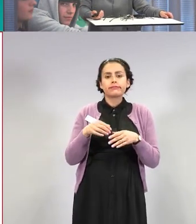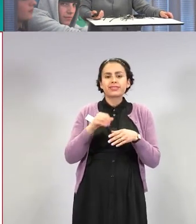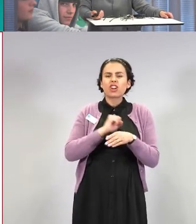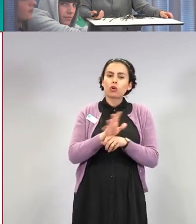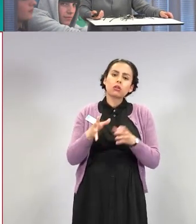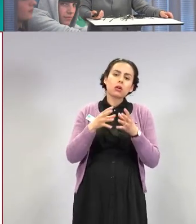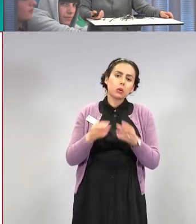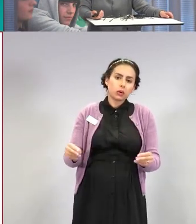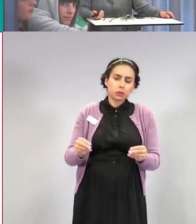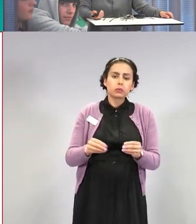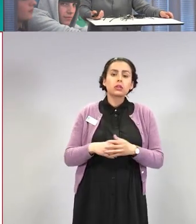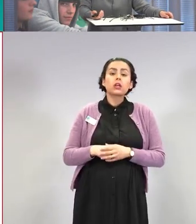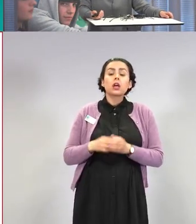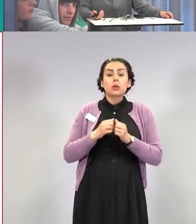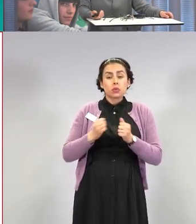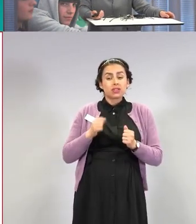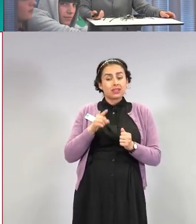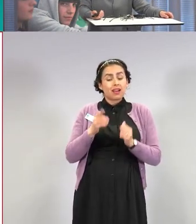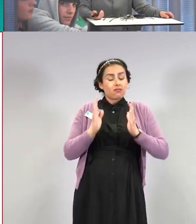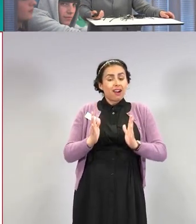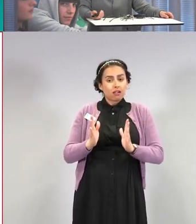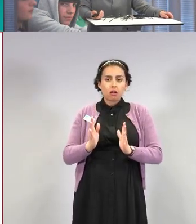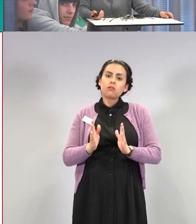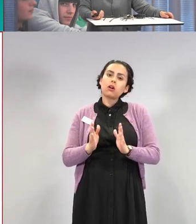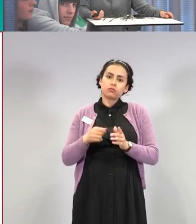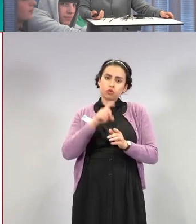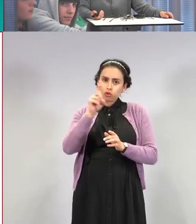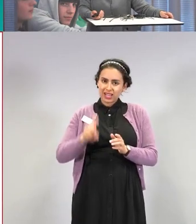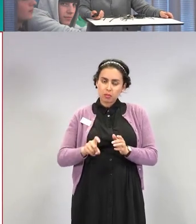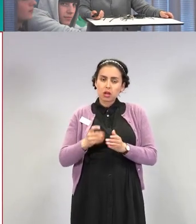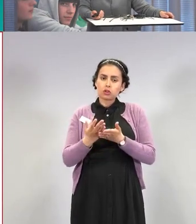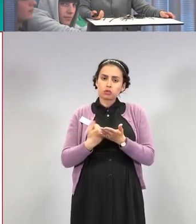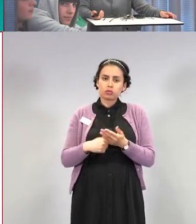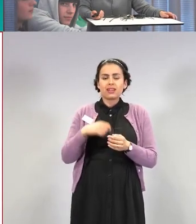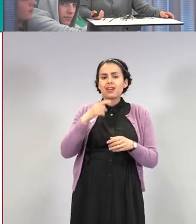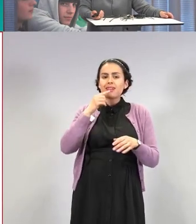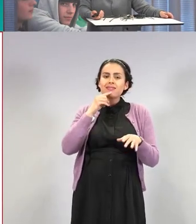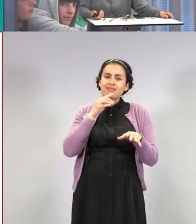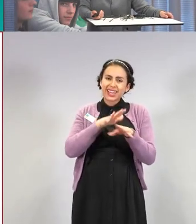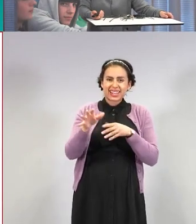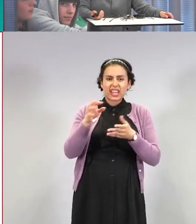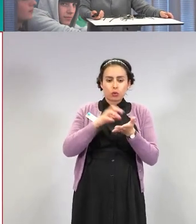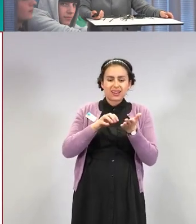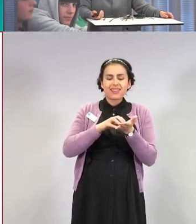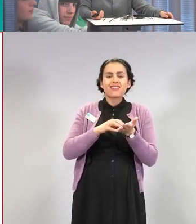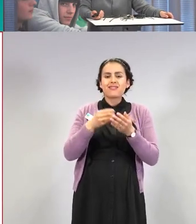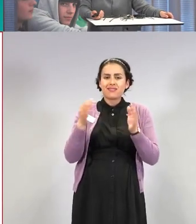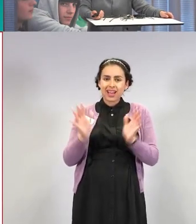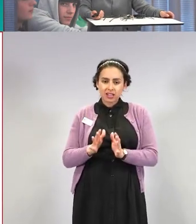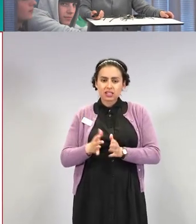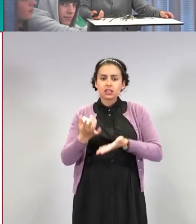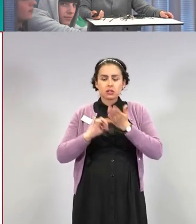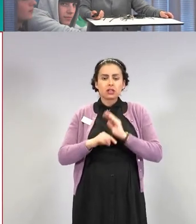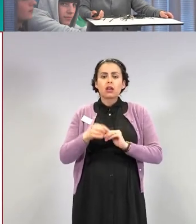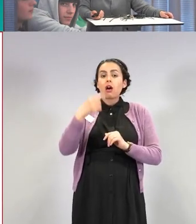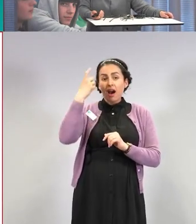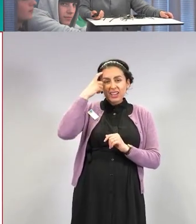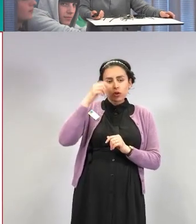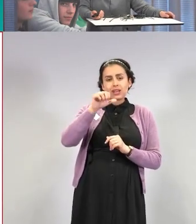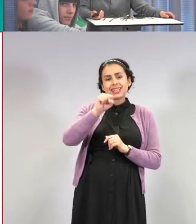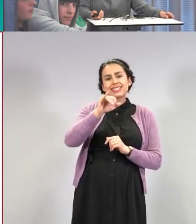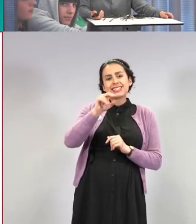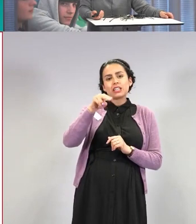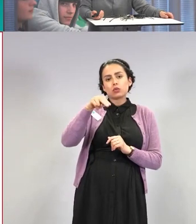liittyy verihiutaleiden vähyys. Vakavia tukoksia eli verihiytymiä lähinnä oli aivojen sinuslaskimoissa näillä